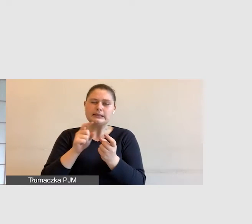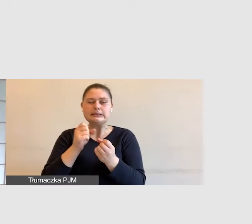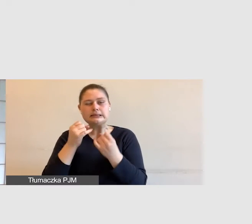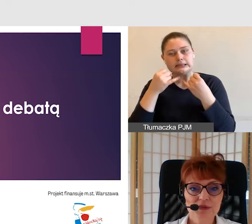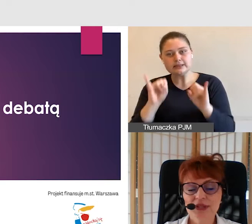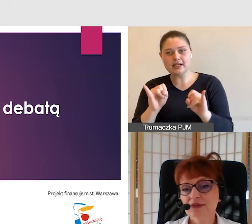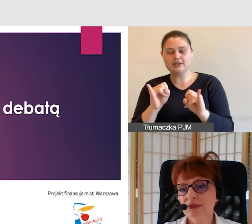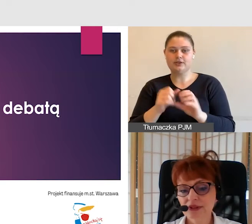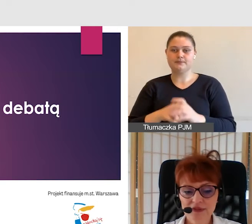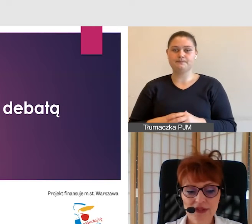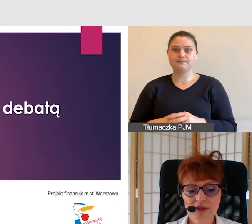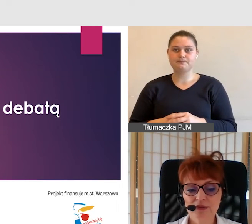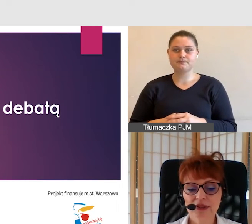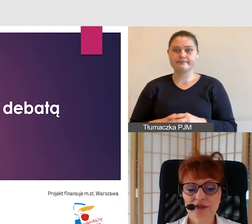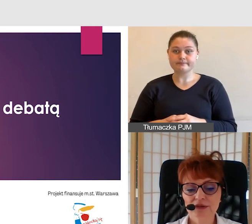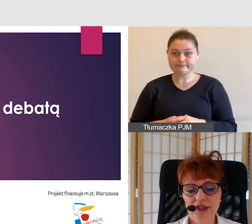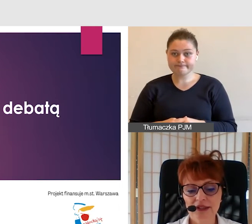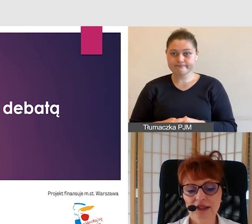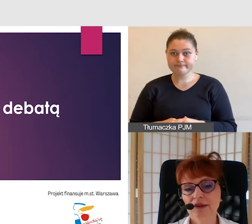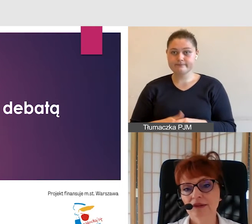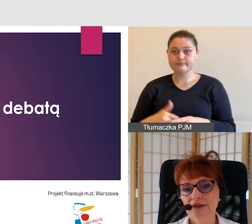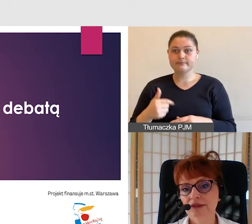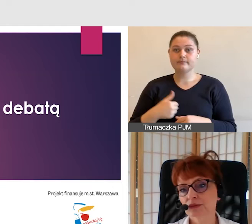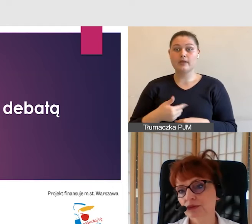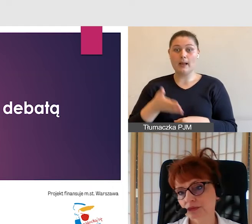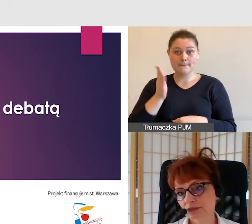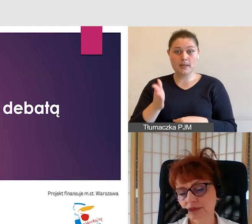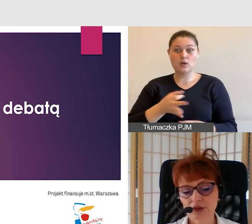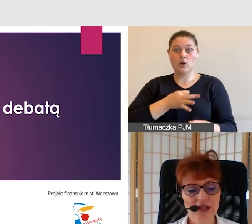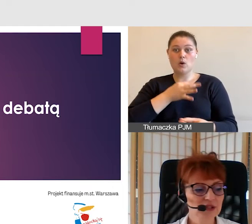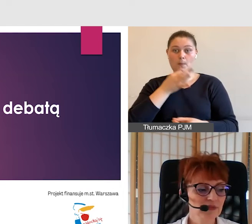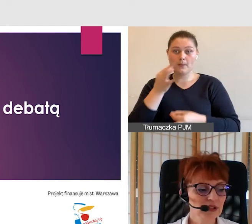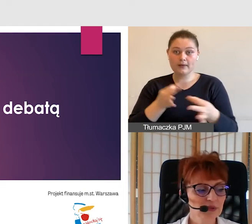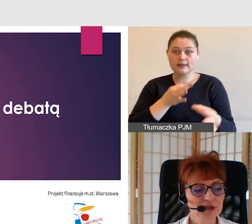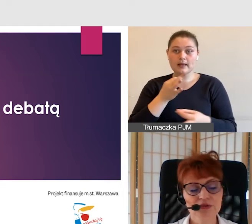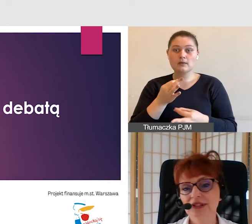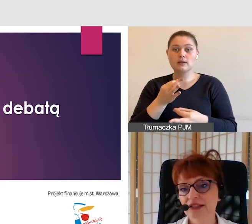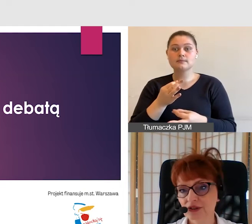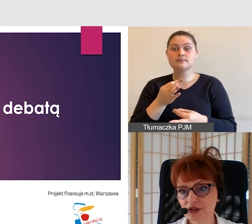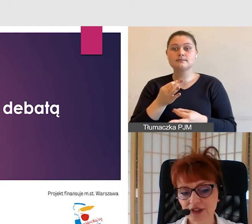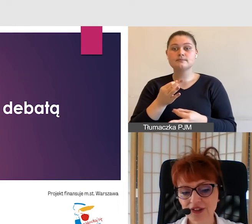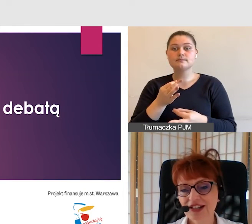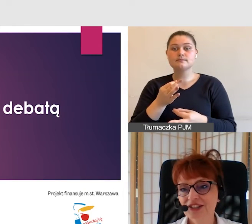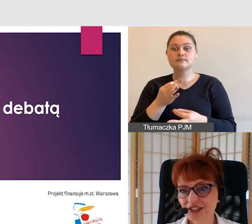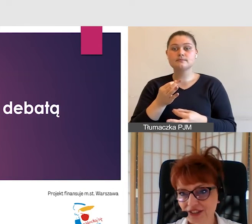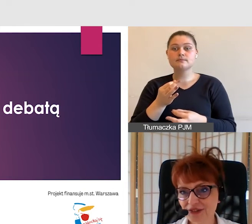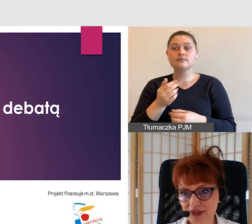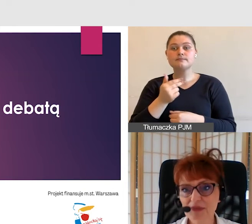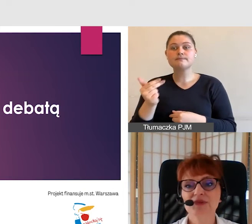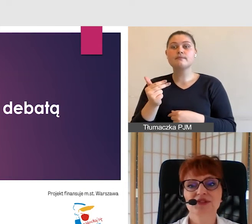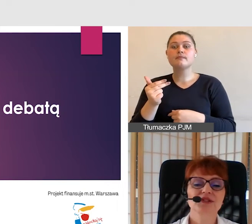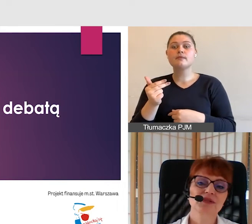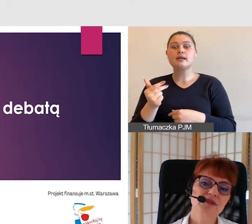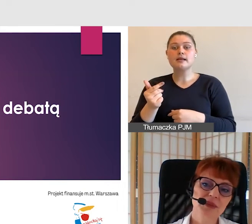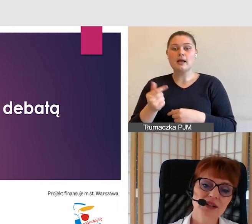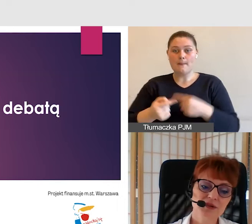Przede wszystkim, proszę Państwa, będę zwracała uwagę tutaj na organizowanie procesu dydaktycznego nie tylko